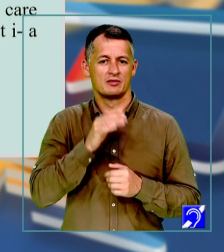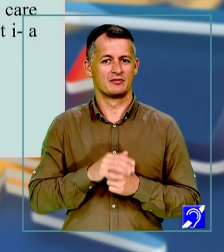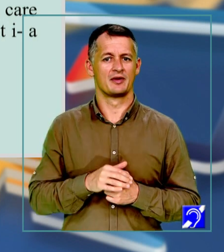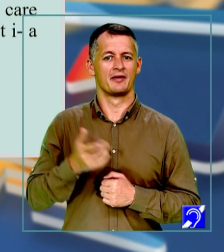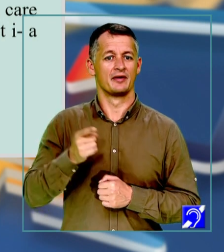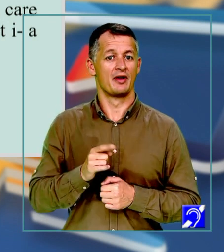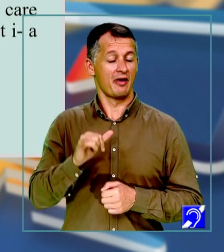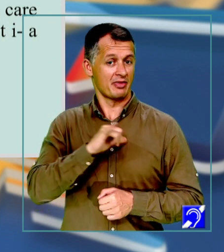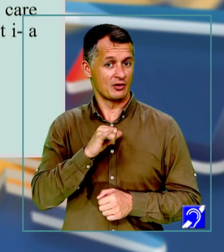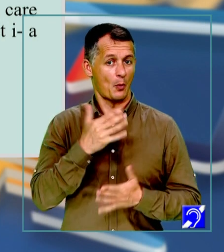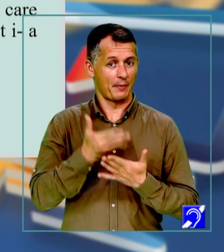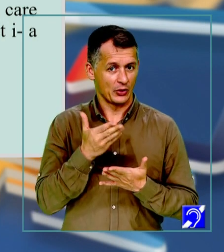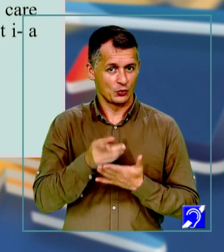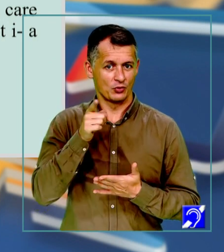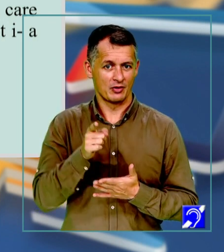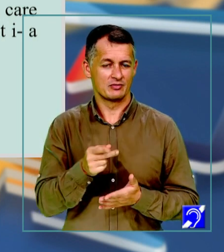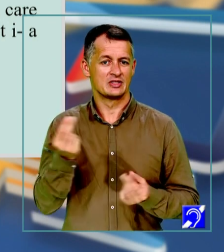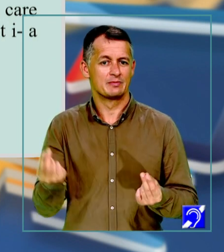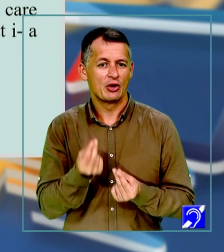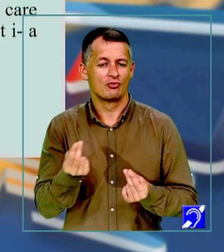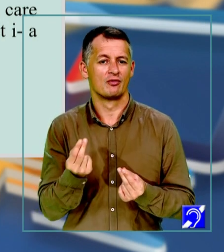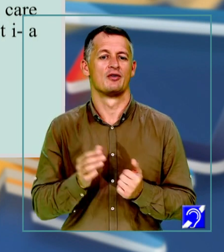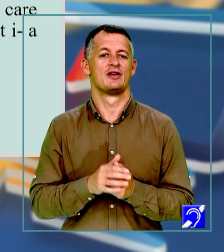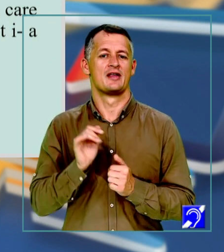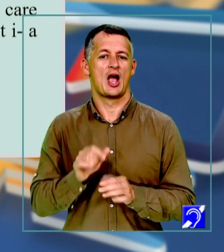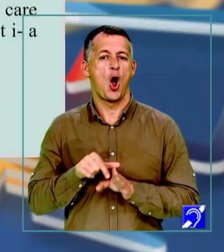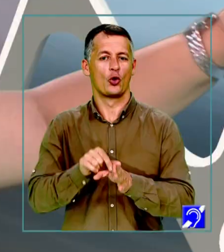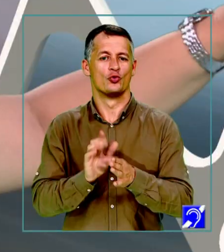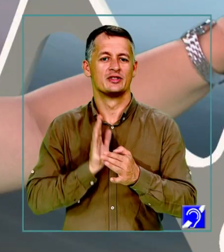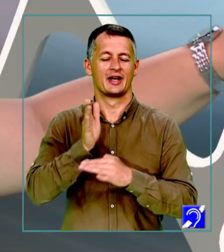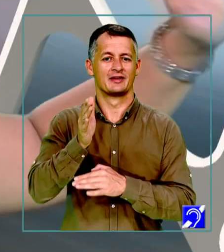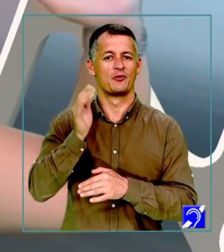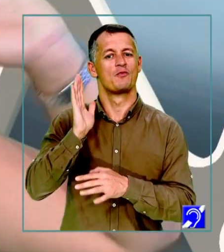iar interesul pentru un anumit aspect i-a condus spre o carieră.